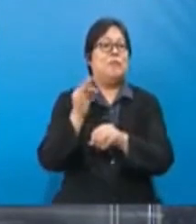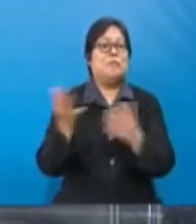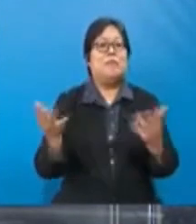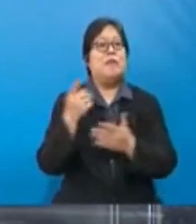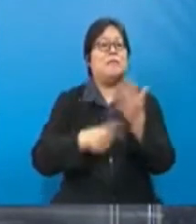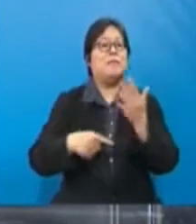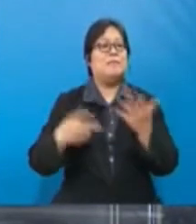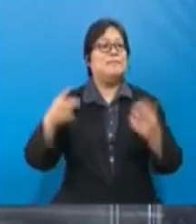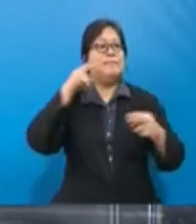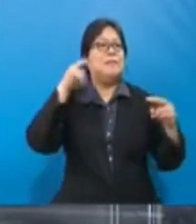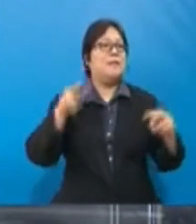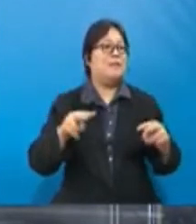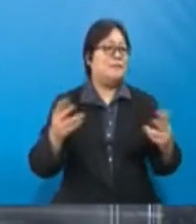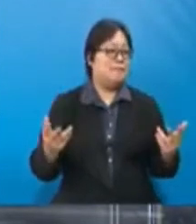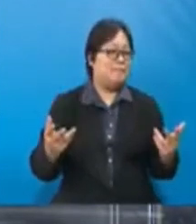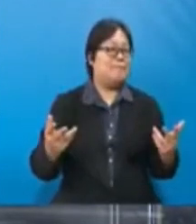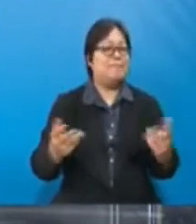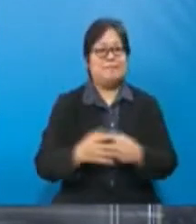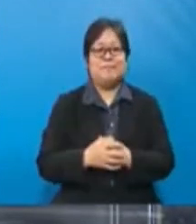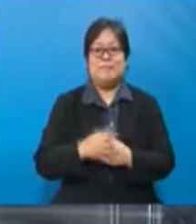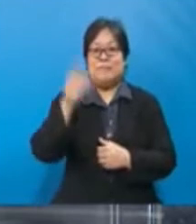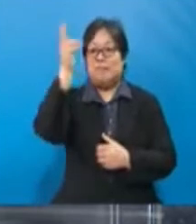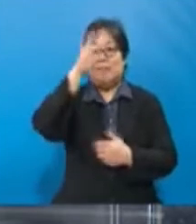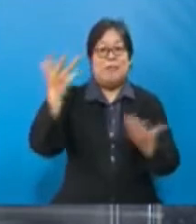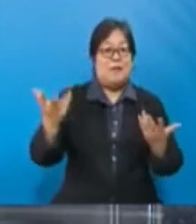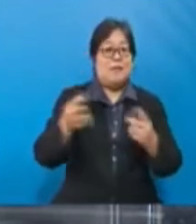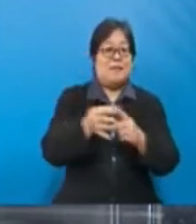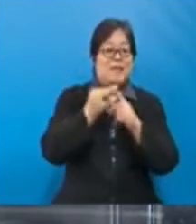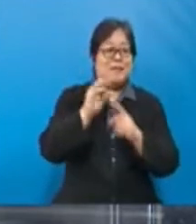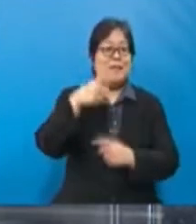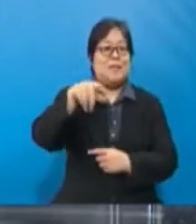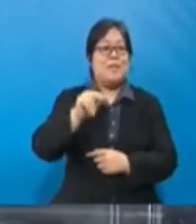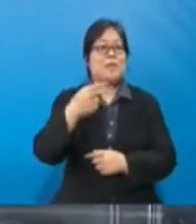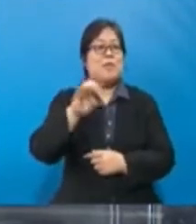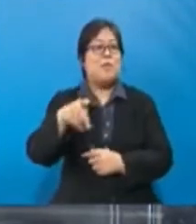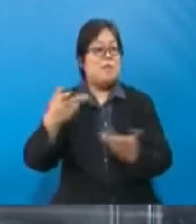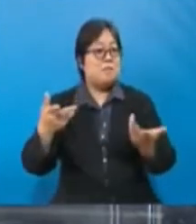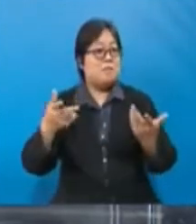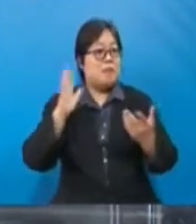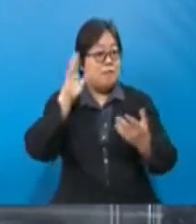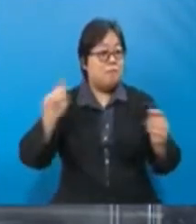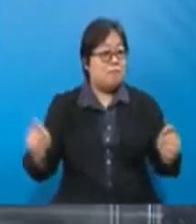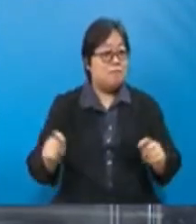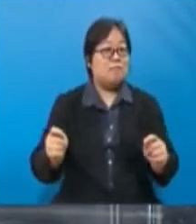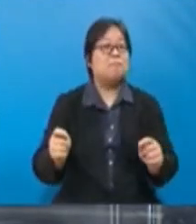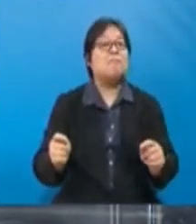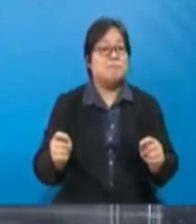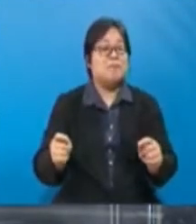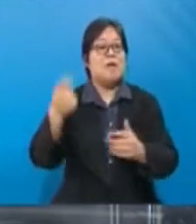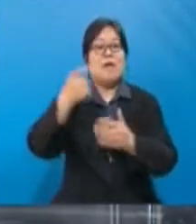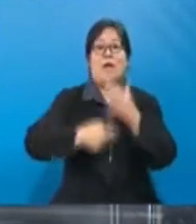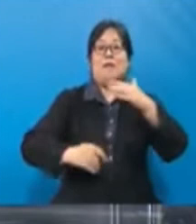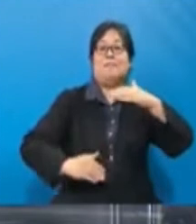ini. Jadi apakah pendirian, apakah kerajaan khasnya kementerian ini akan mengambil satu tindakan